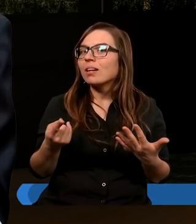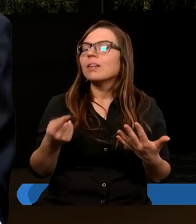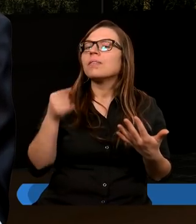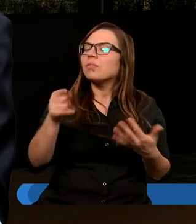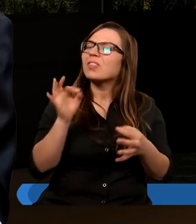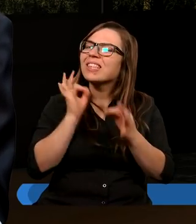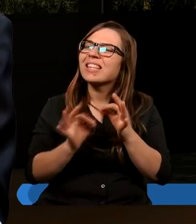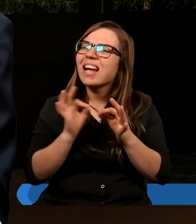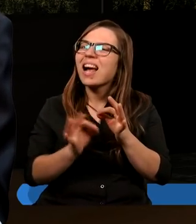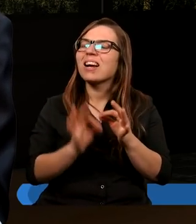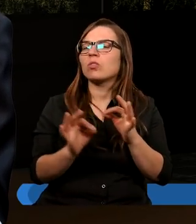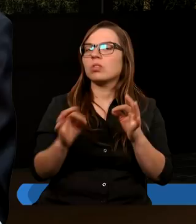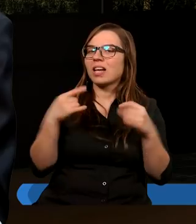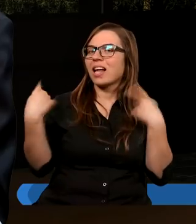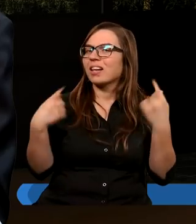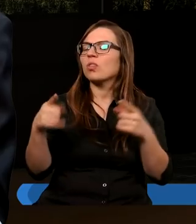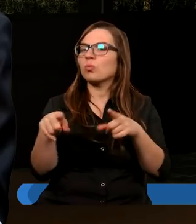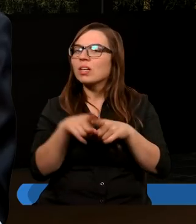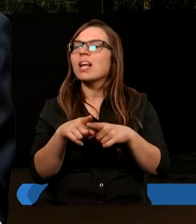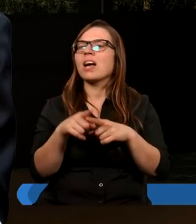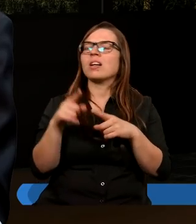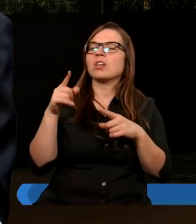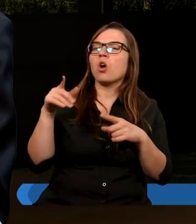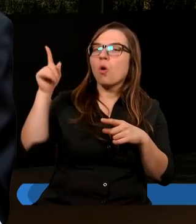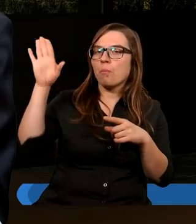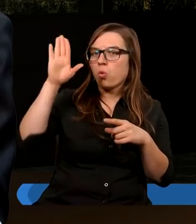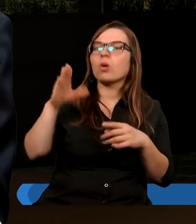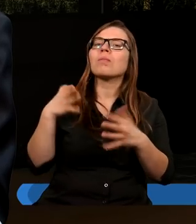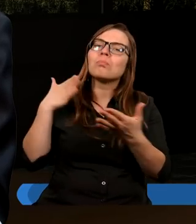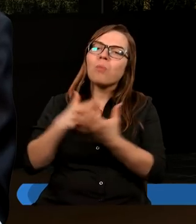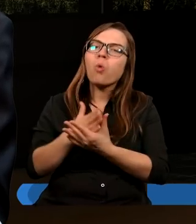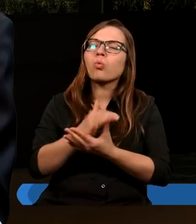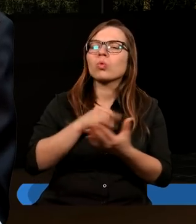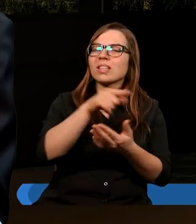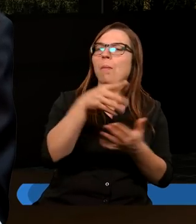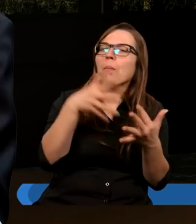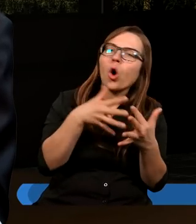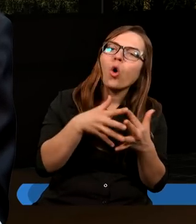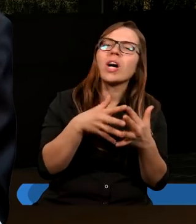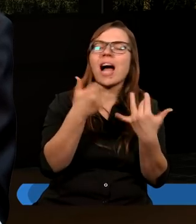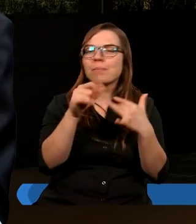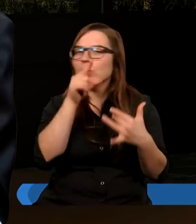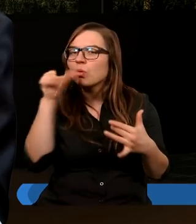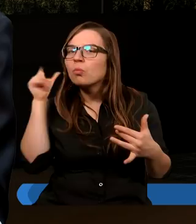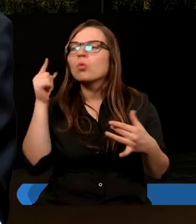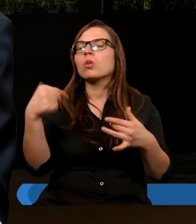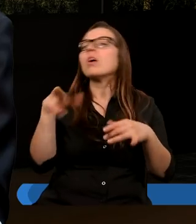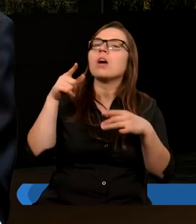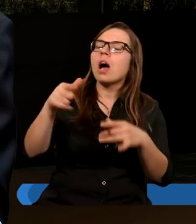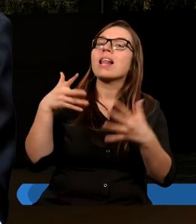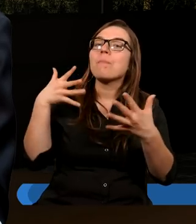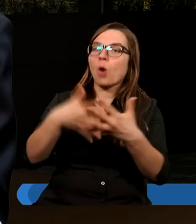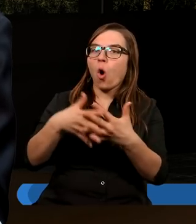szczególnych sytuacjach też posługuje się prorokami. Tak. I dlatego też powinniśmy cenić dar